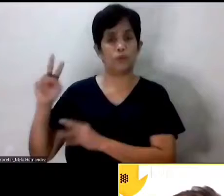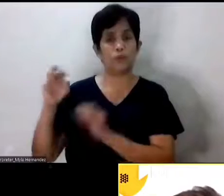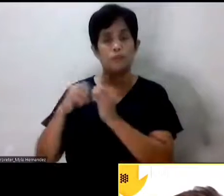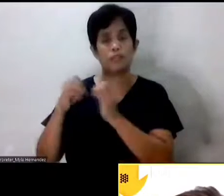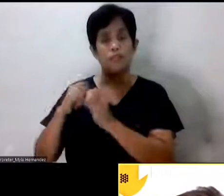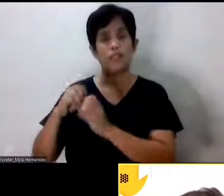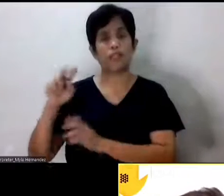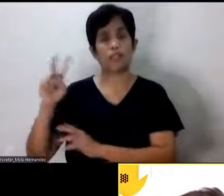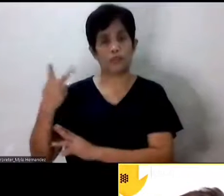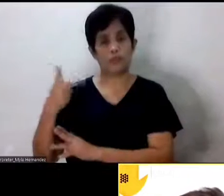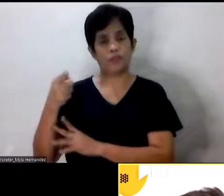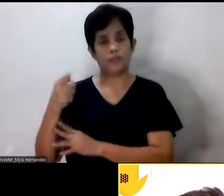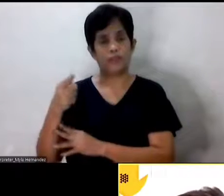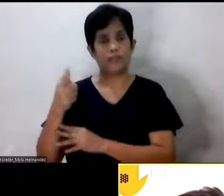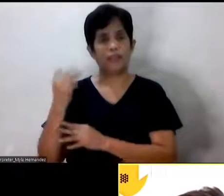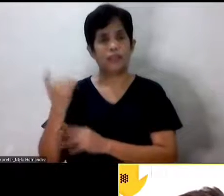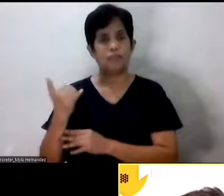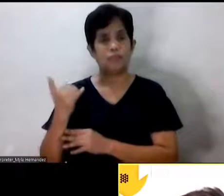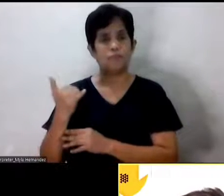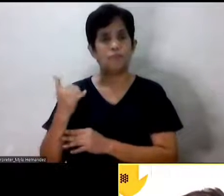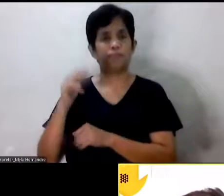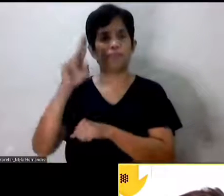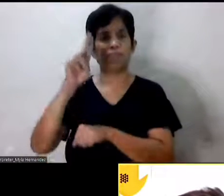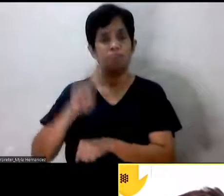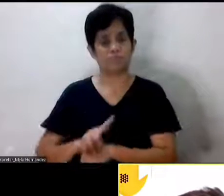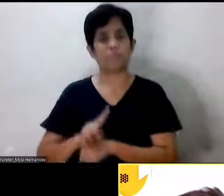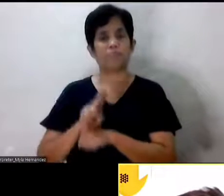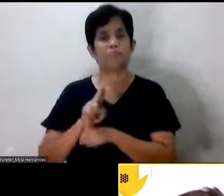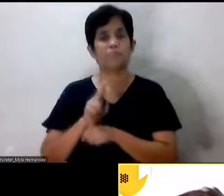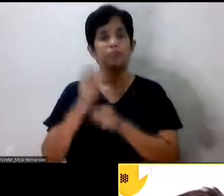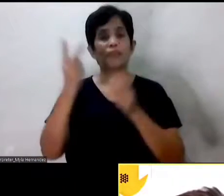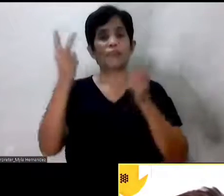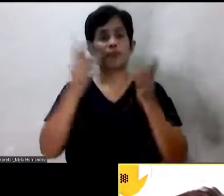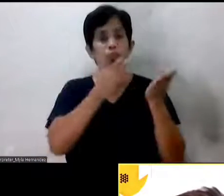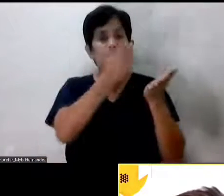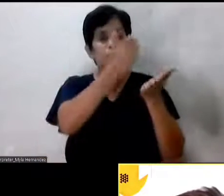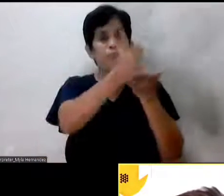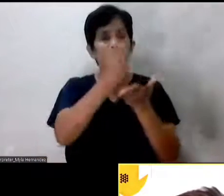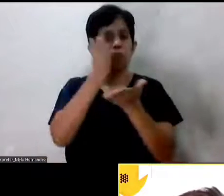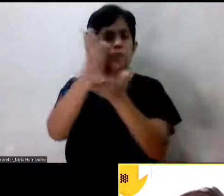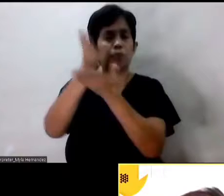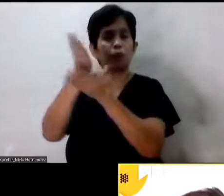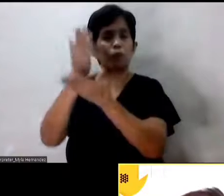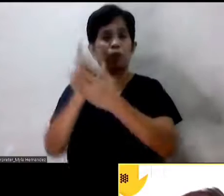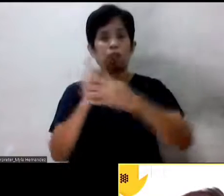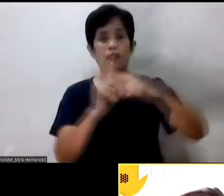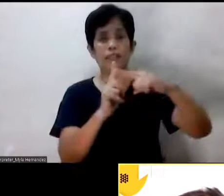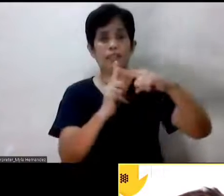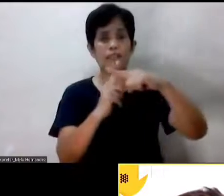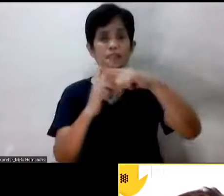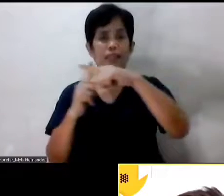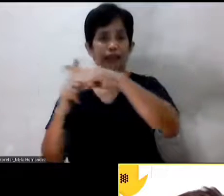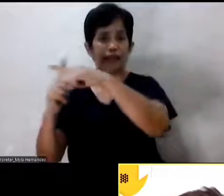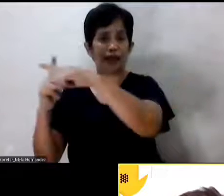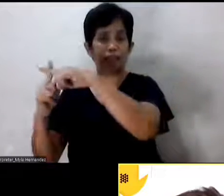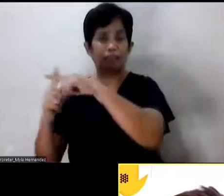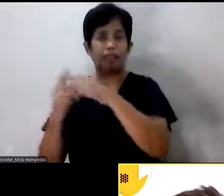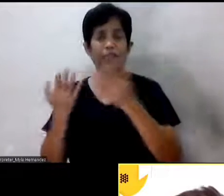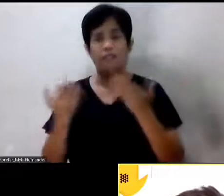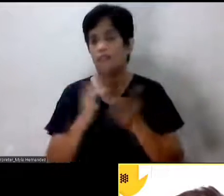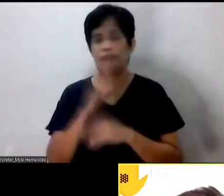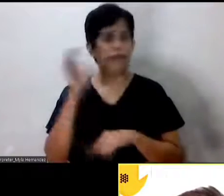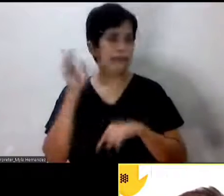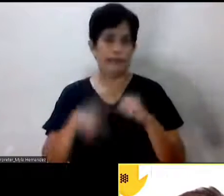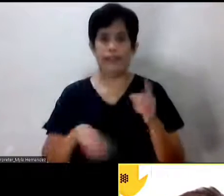ugaliang bisitahin ng ating mga yumaon na hindi natin